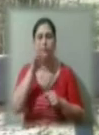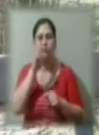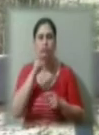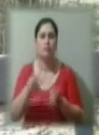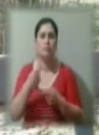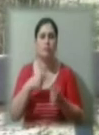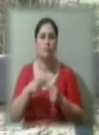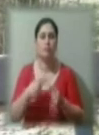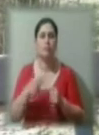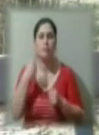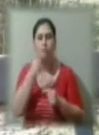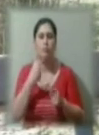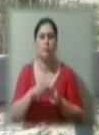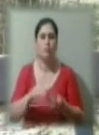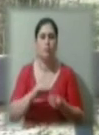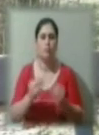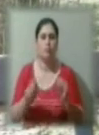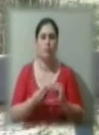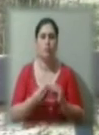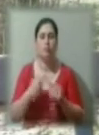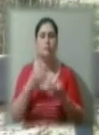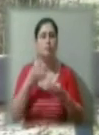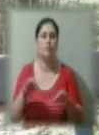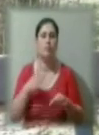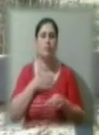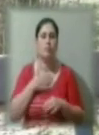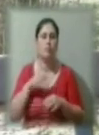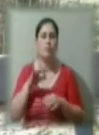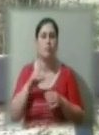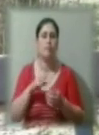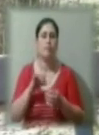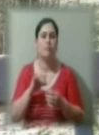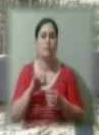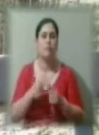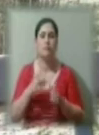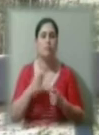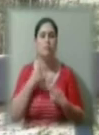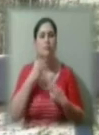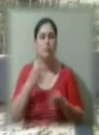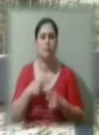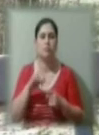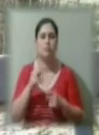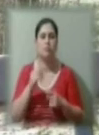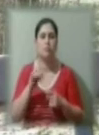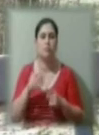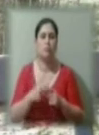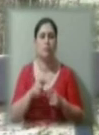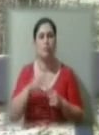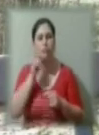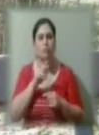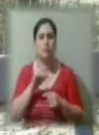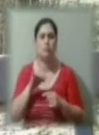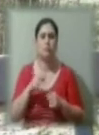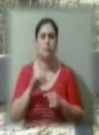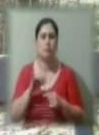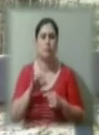цієї проблеми. І звільнили усіх наших політв'язнів, не зважаючи на національність, українець чи кримський татарин. Ми усі